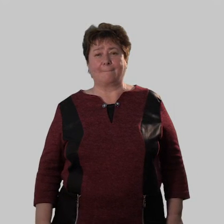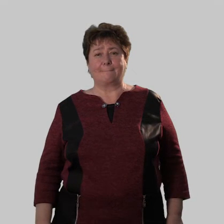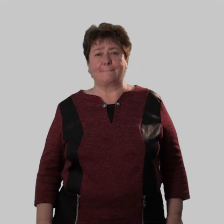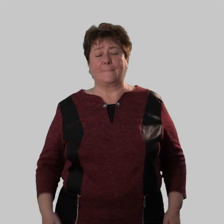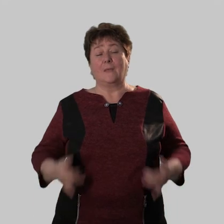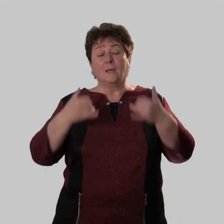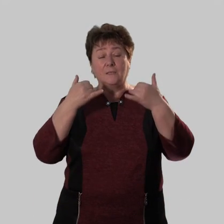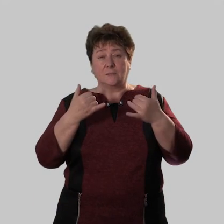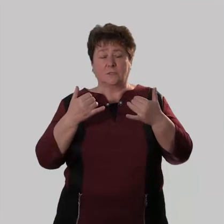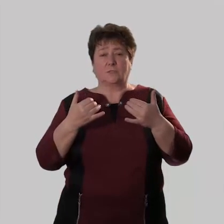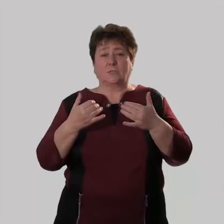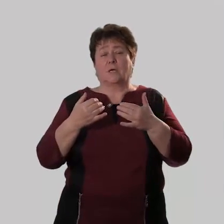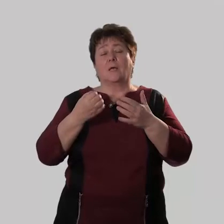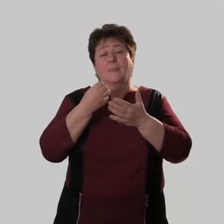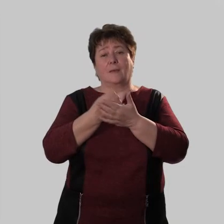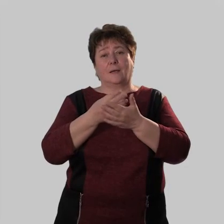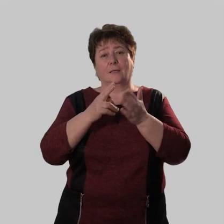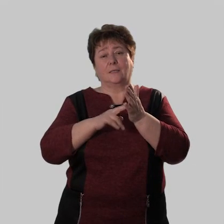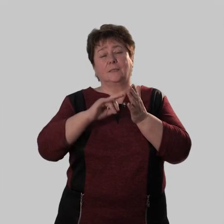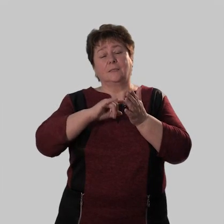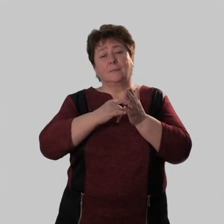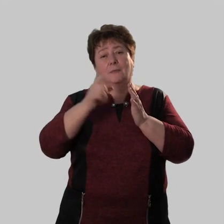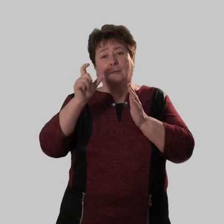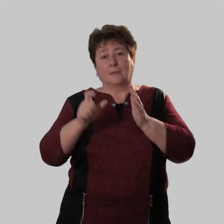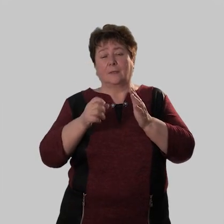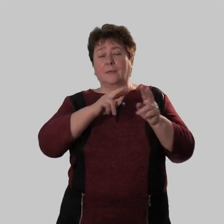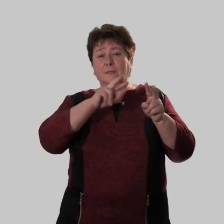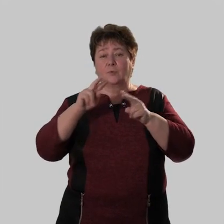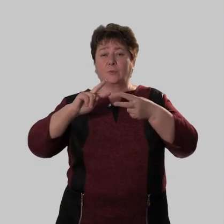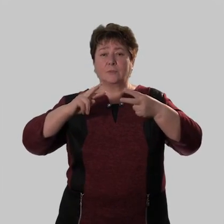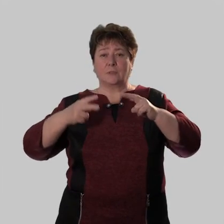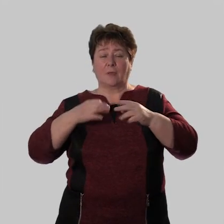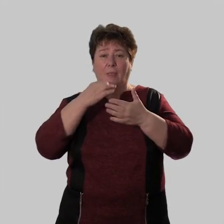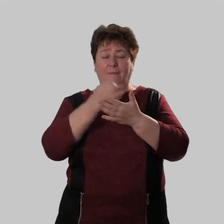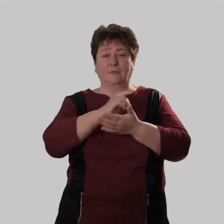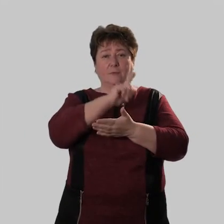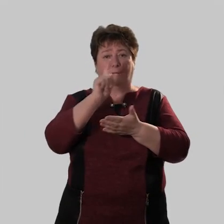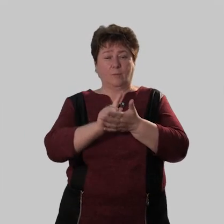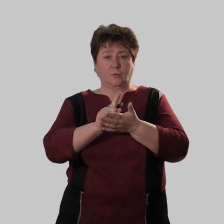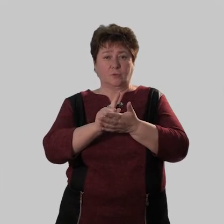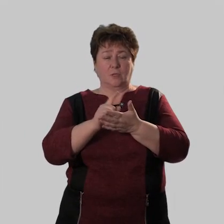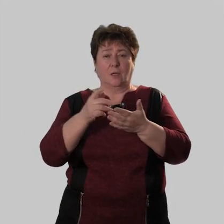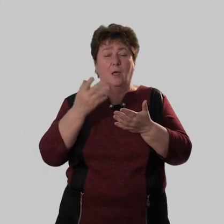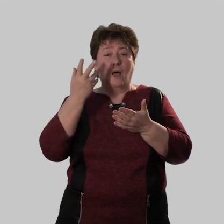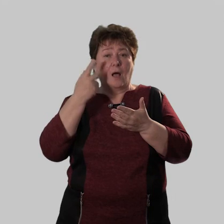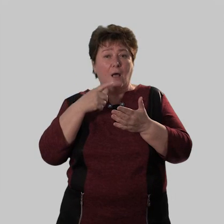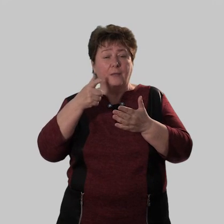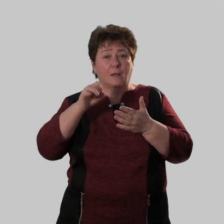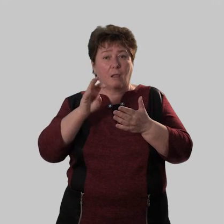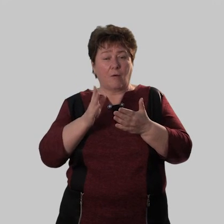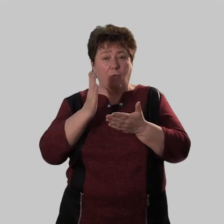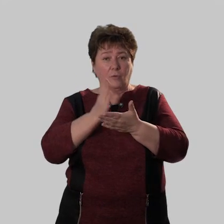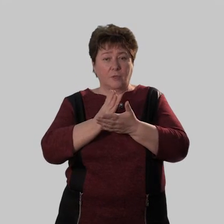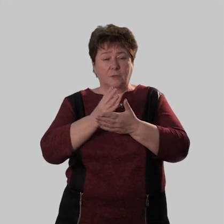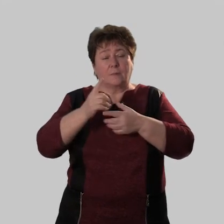А сейчас, дорогие семиклассники, давайте рассмотрим схему и ответим на вопрос. Когда